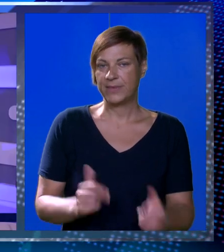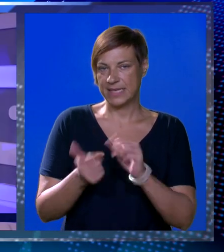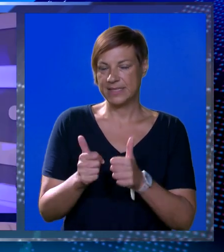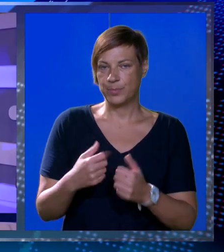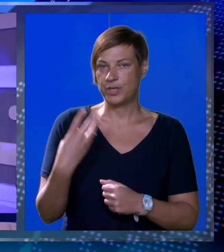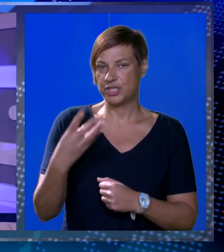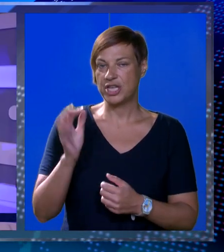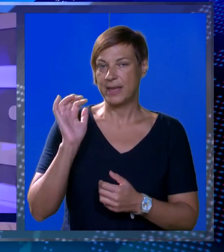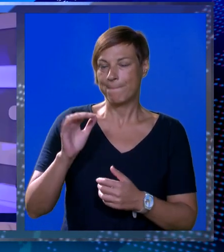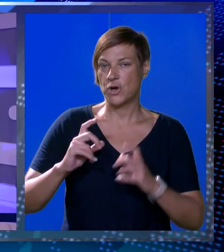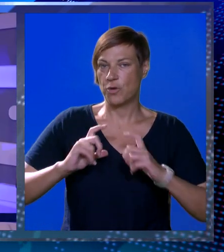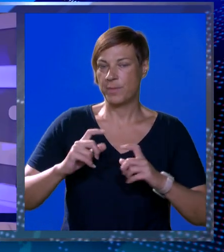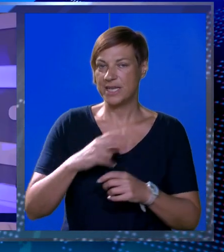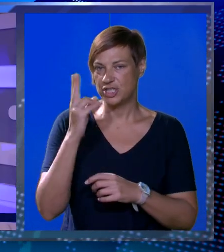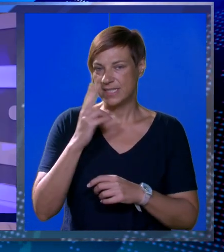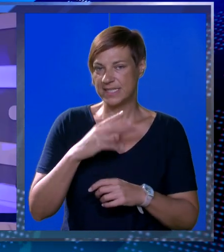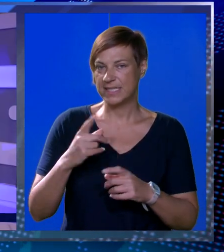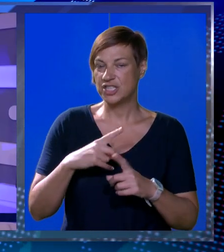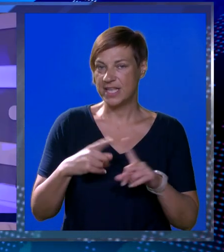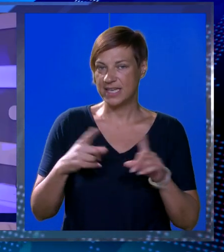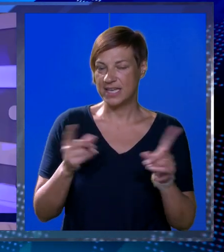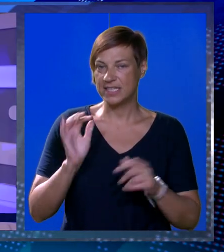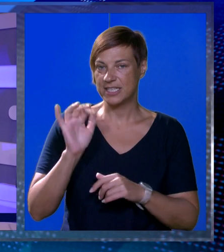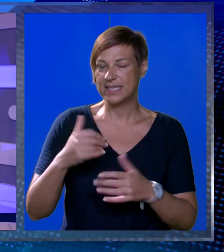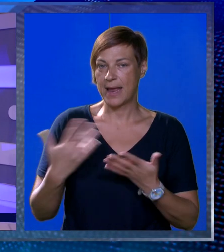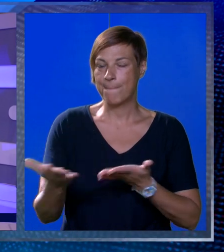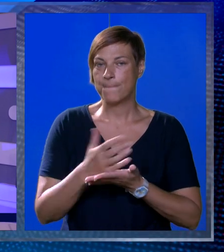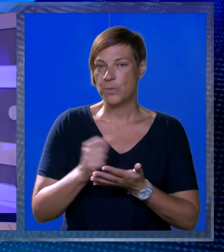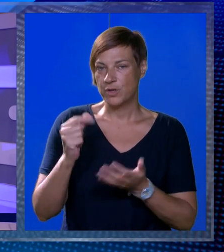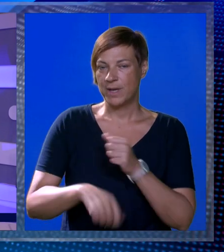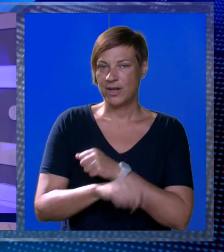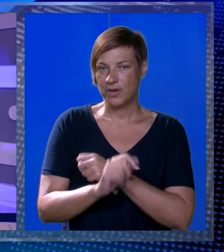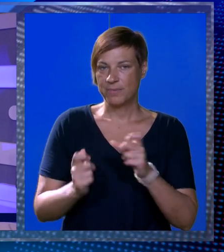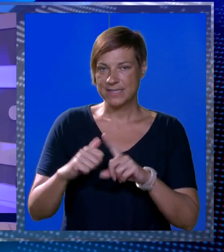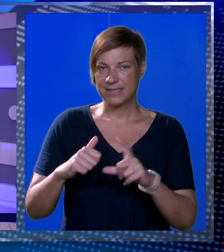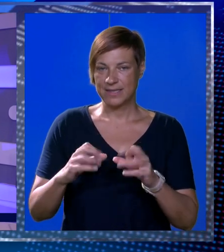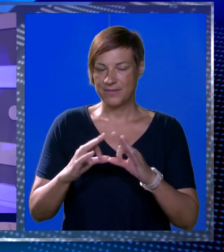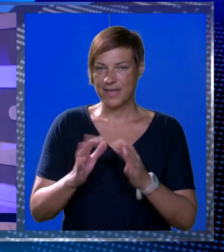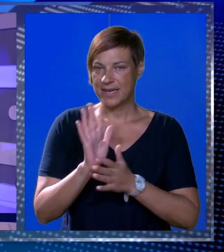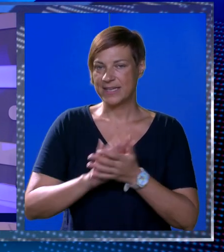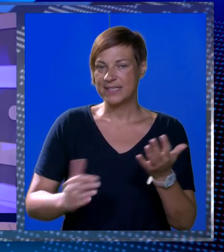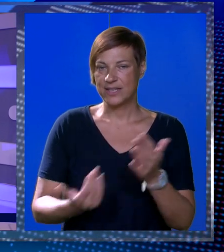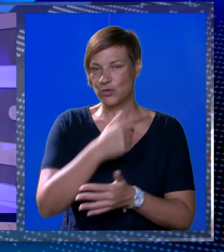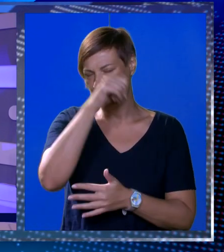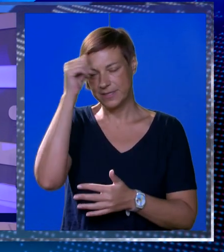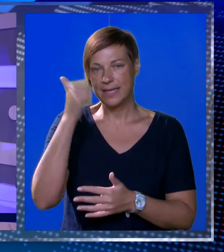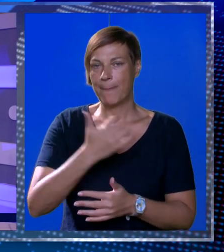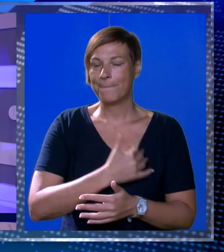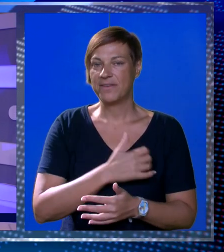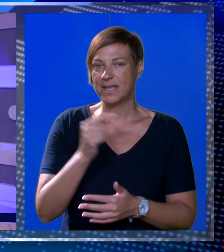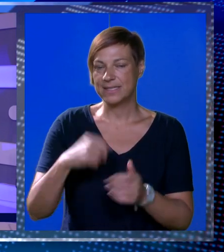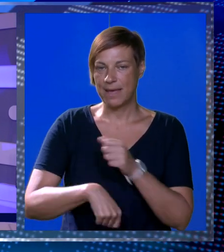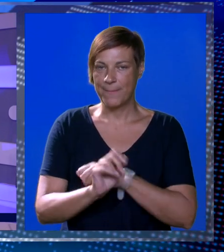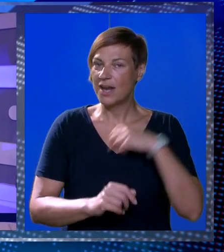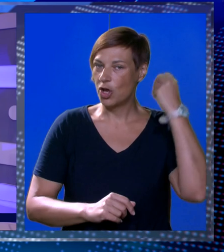Sport. Četiri pogotka u mreži crnice i četiri različita strijelca za pobjedu malonogometnog kluba Skver na startu nove sezone prve